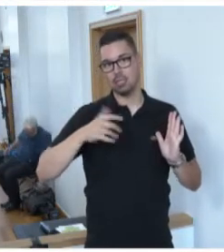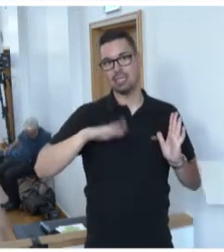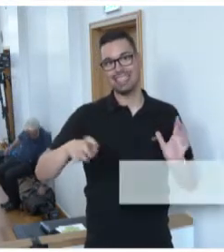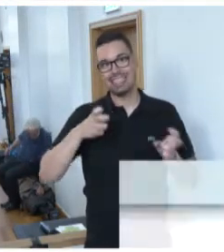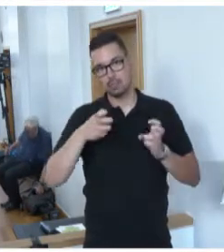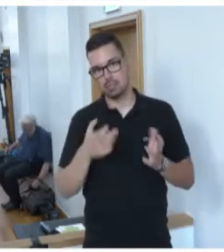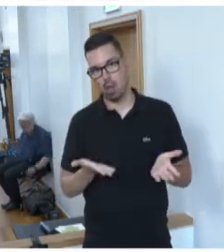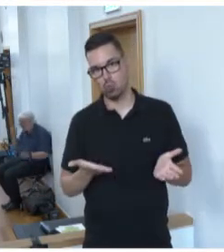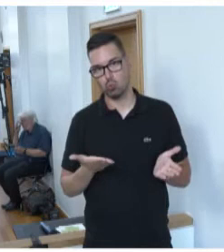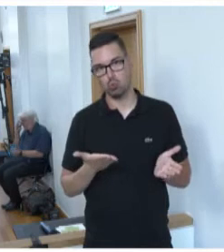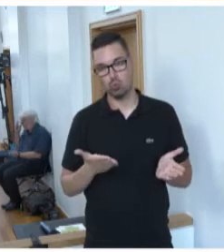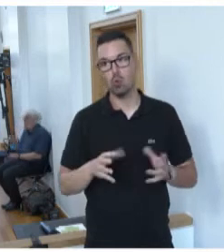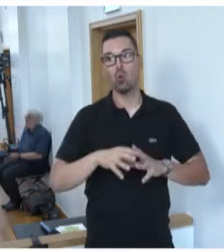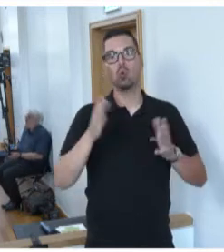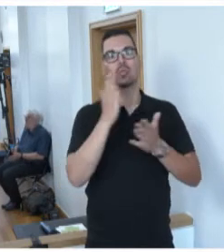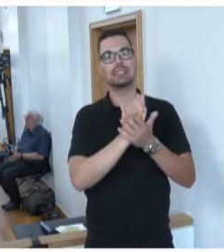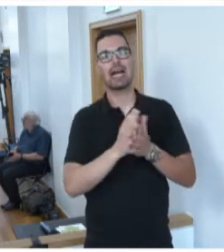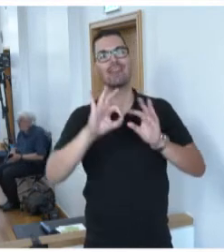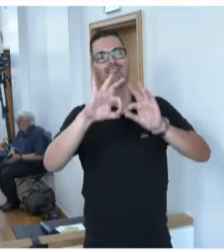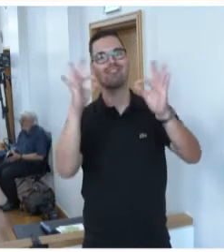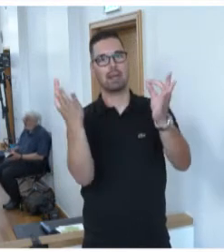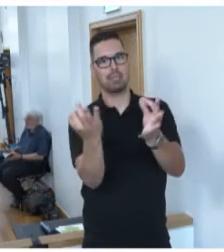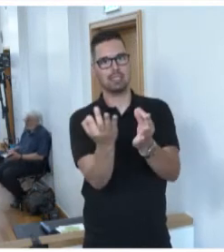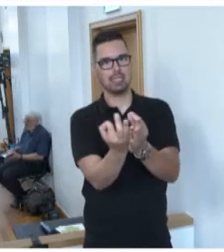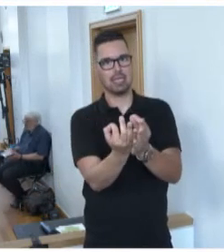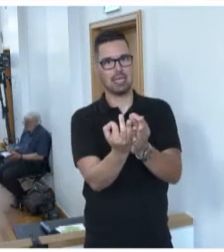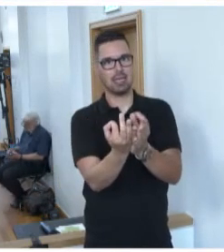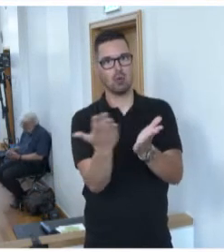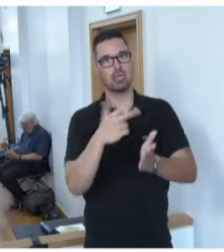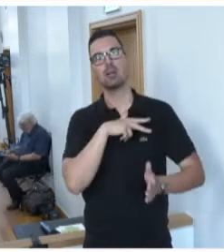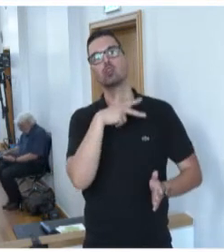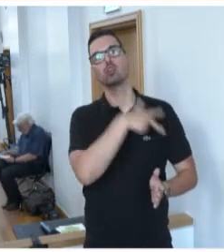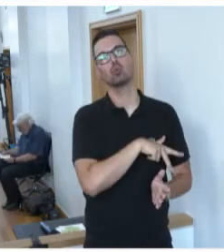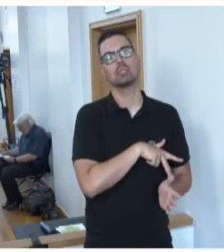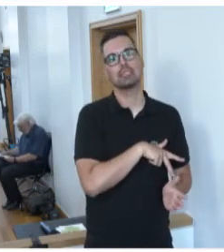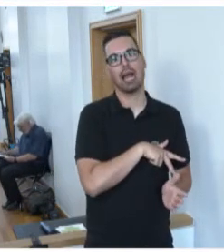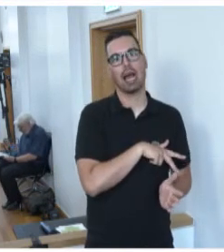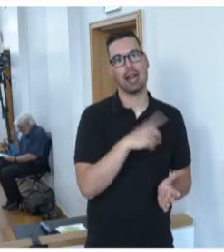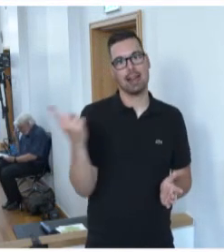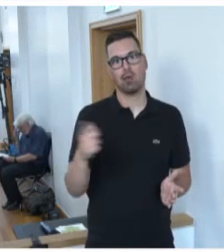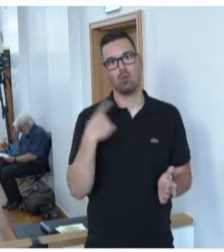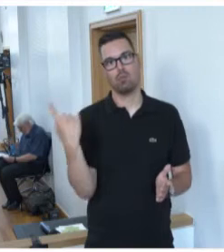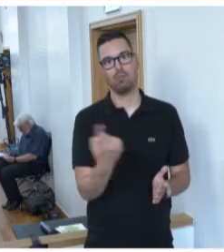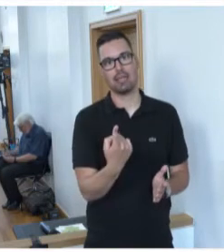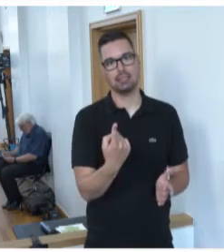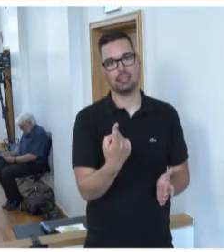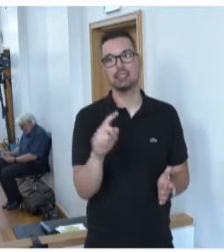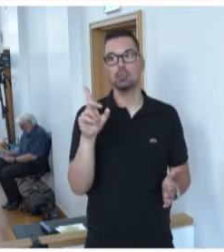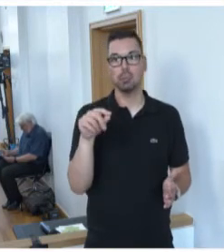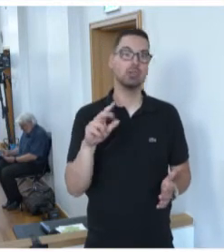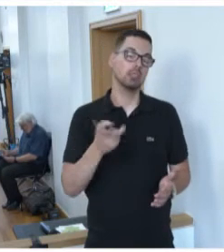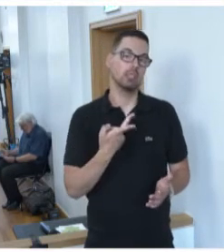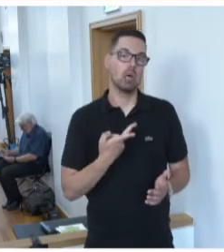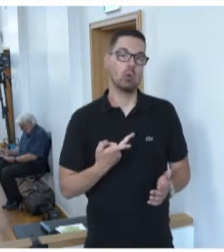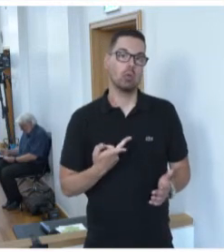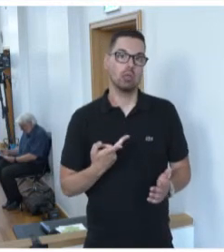Ein Großteil der Taten findet im familiären oder sozialen Umfeld der Opfer statt. Das bedeutet leider auch, es